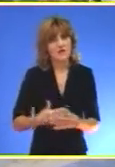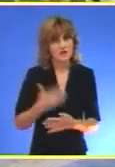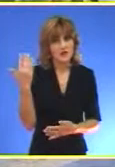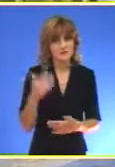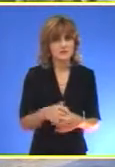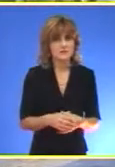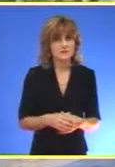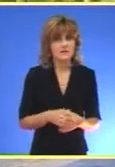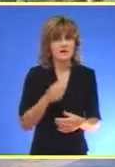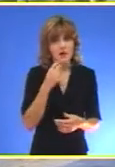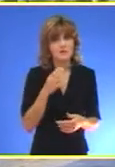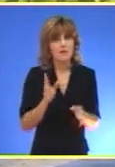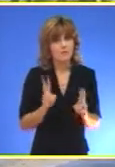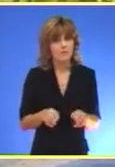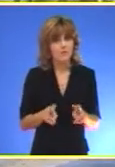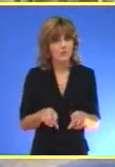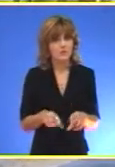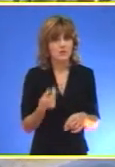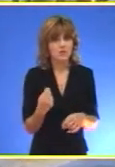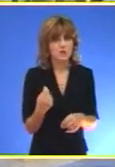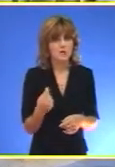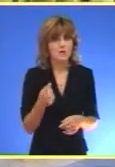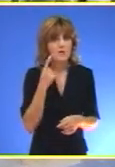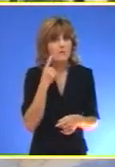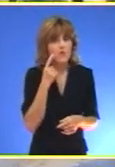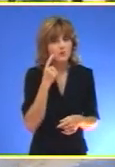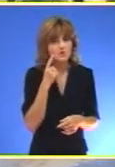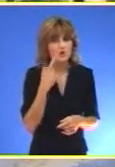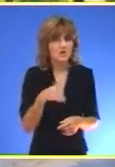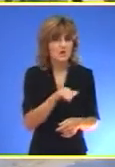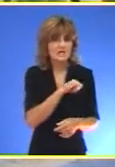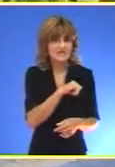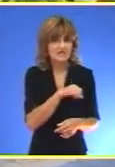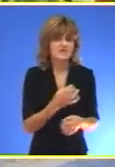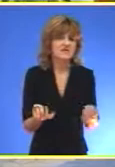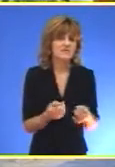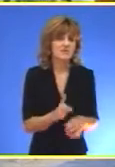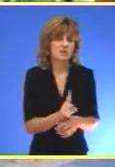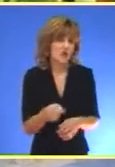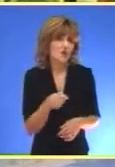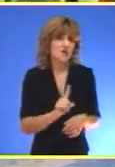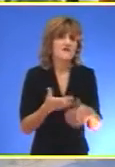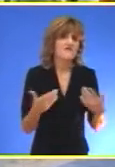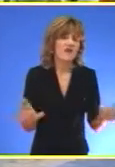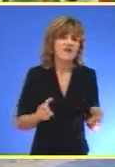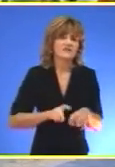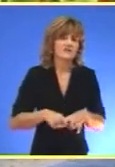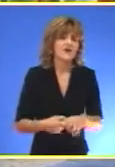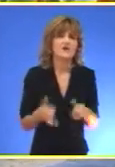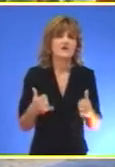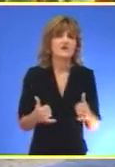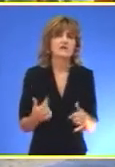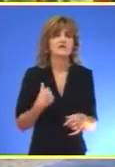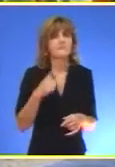bude dobro oceljeno je naš pokušaj, ako bude interesovanja, zašto ne? Nije to tako velika stvar, već danas